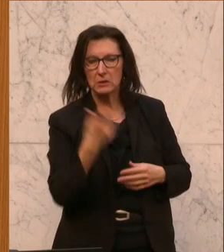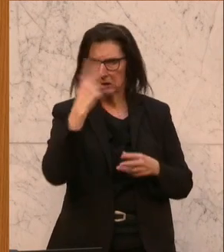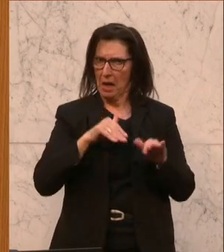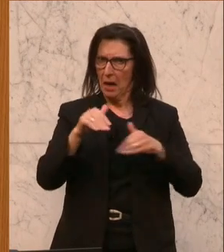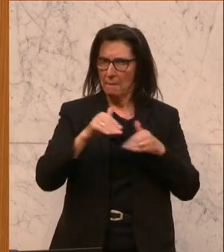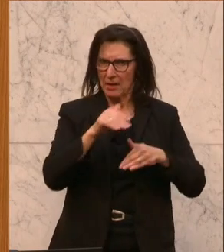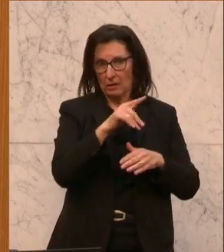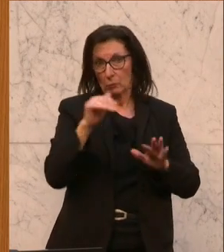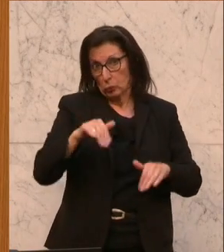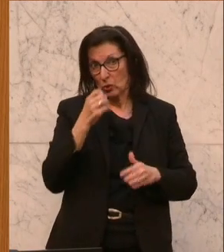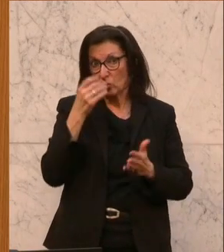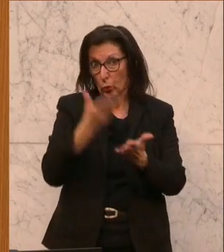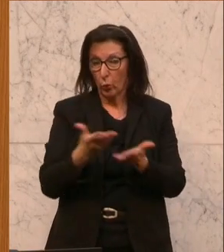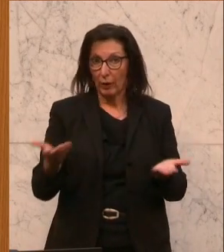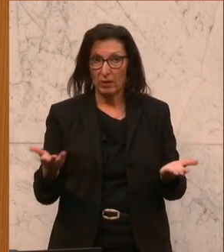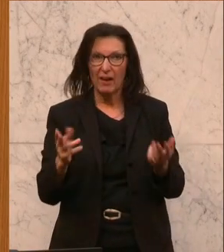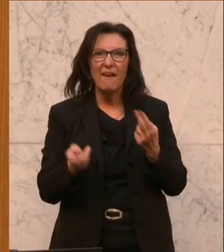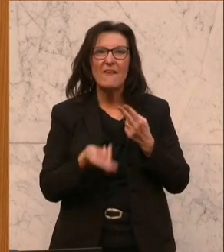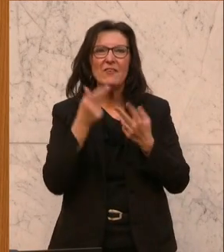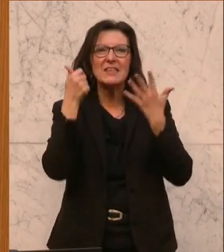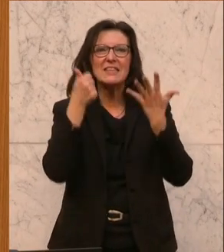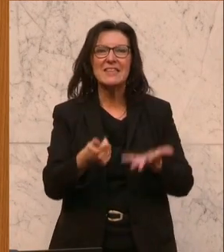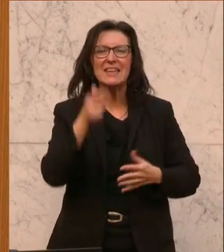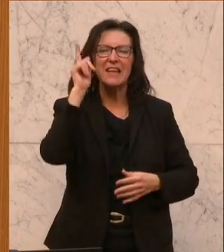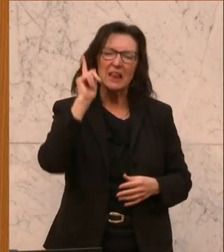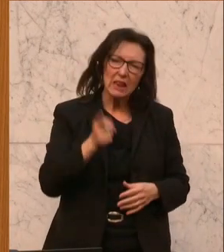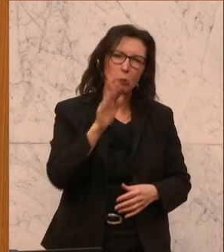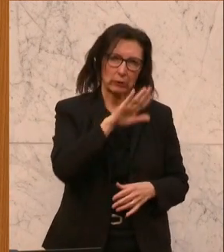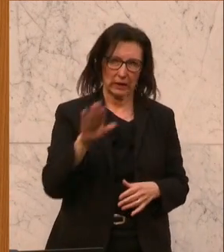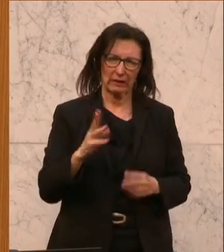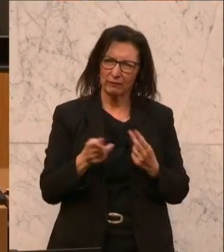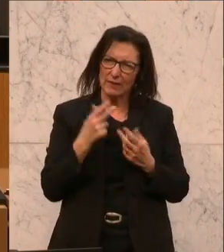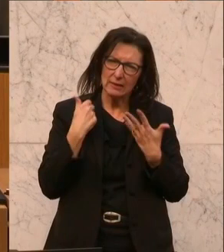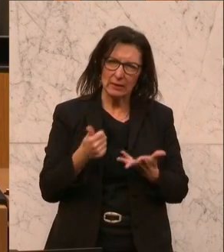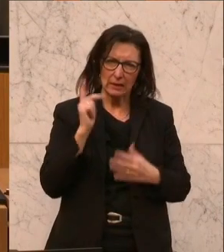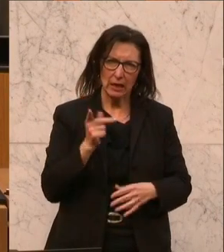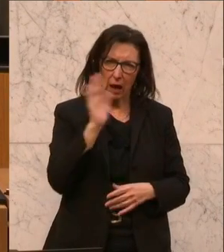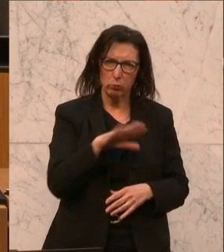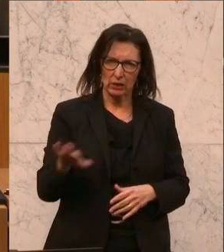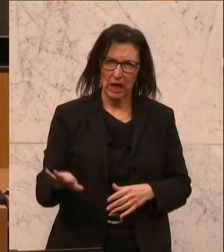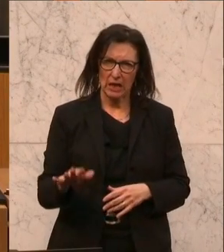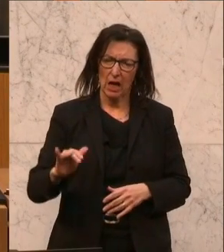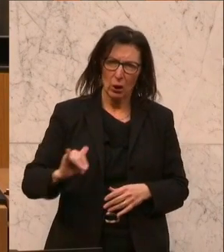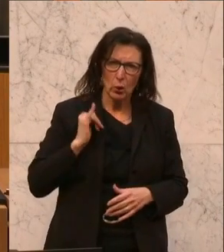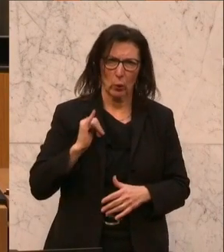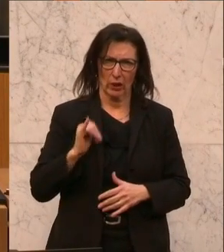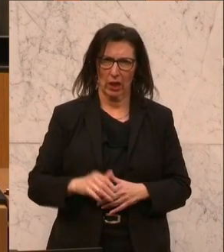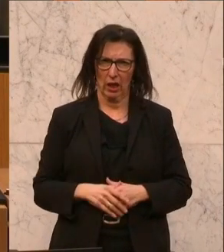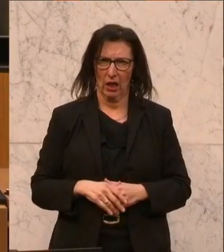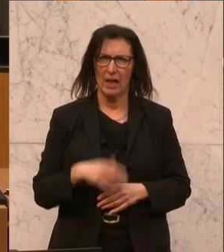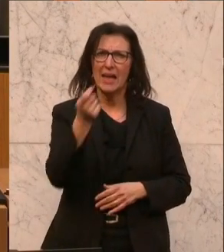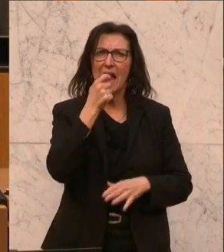eingestehen müssen, dass fast 60.000 Kinder und Jugendliche mit